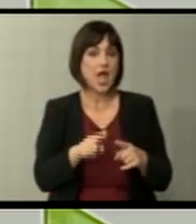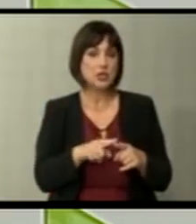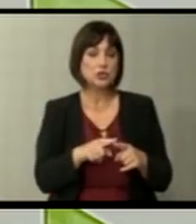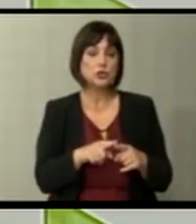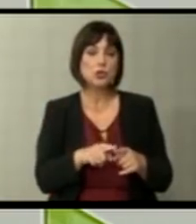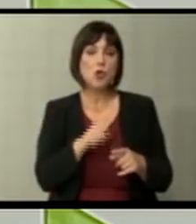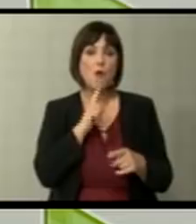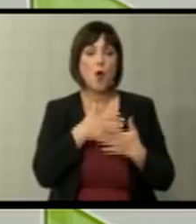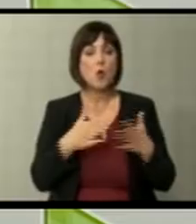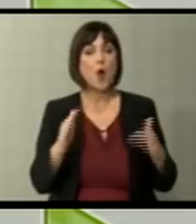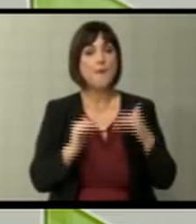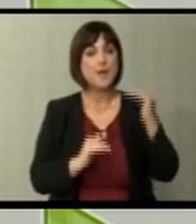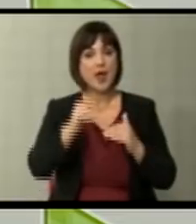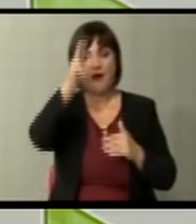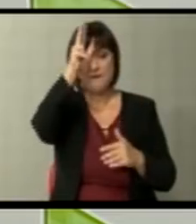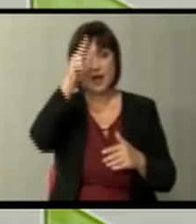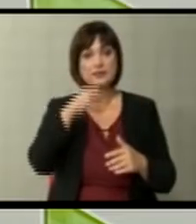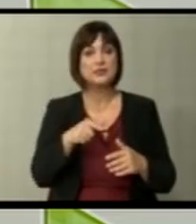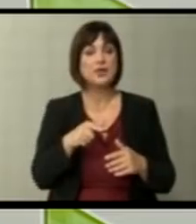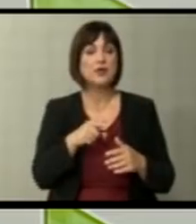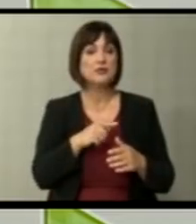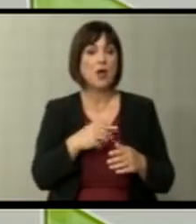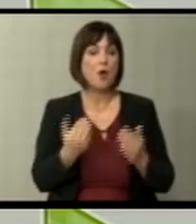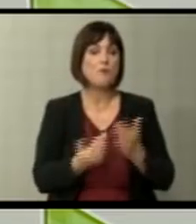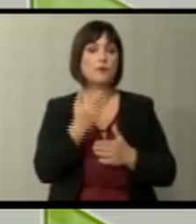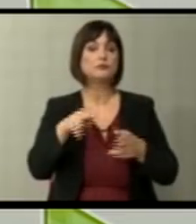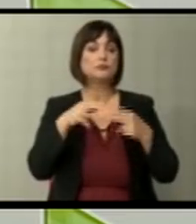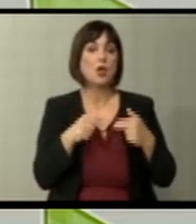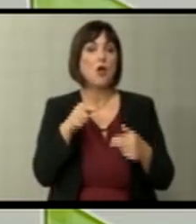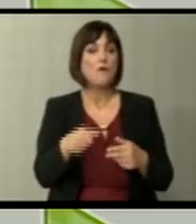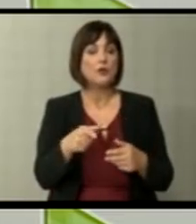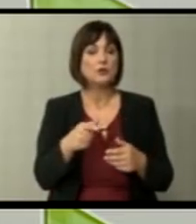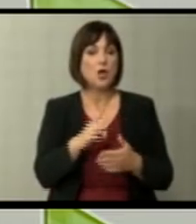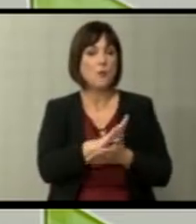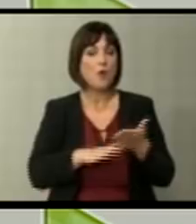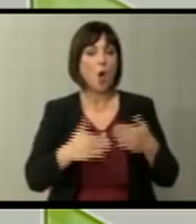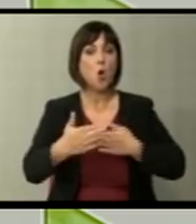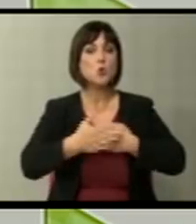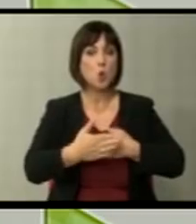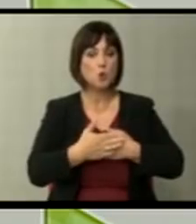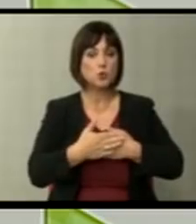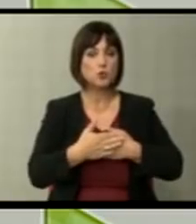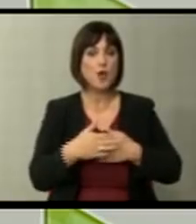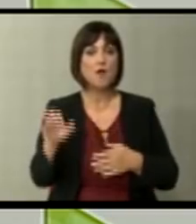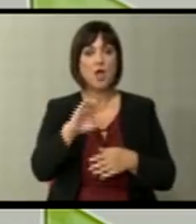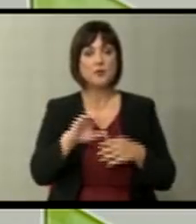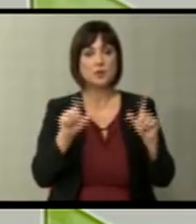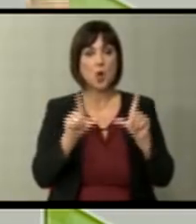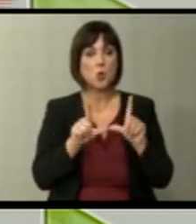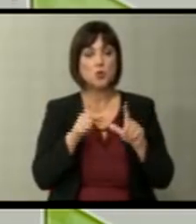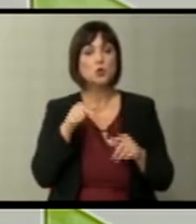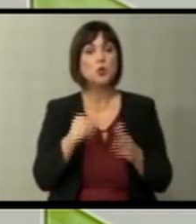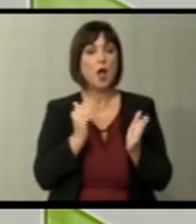што во голема мера Франција ја се ревоспоставува себе си и се ревоспоставуваат односите во Европската Унија.